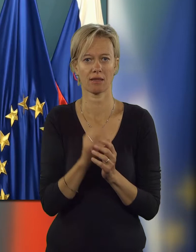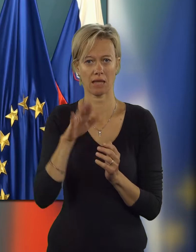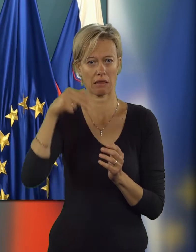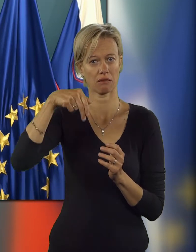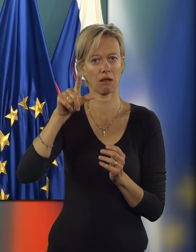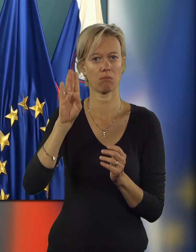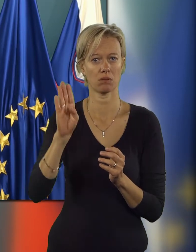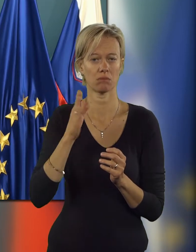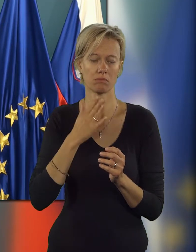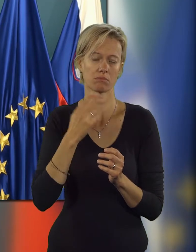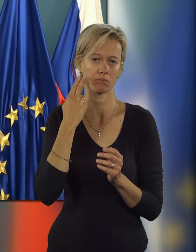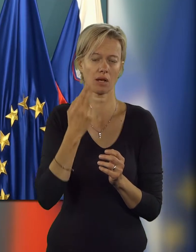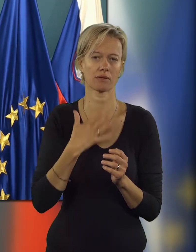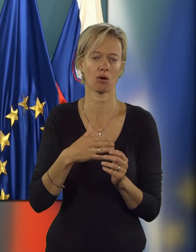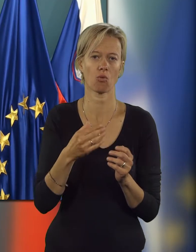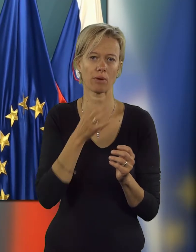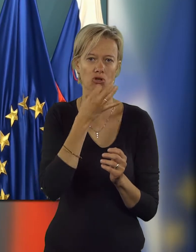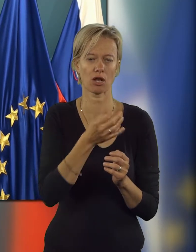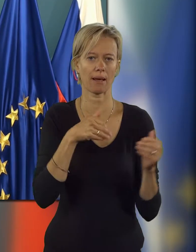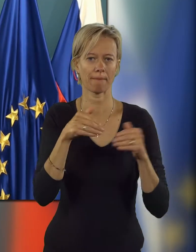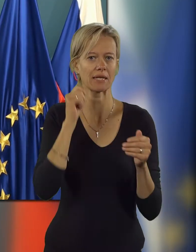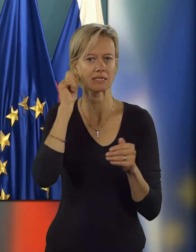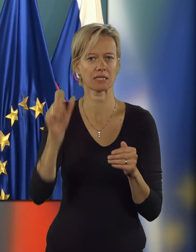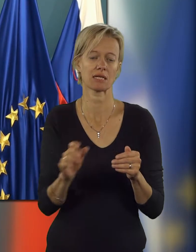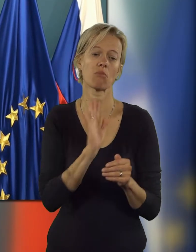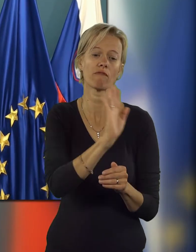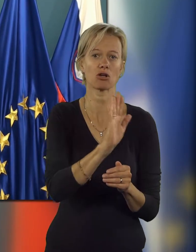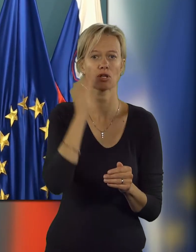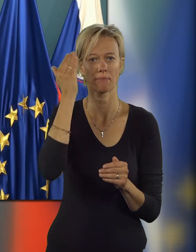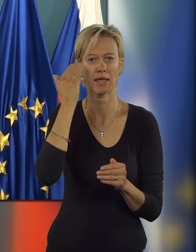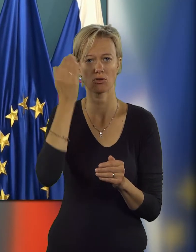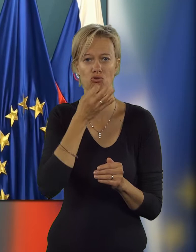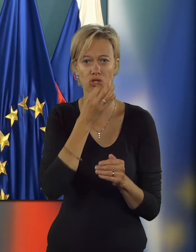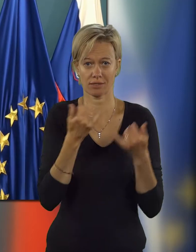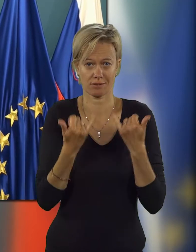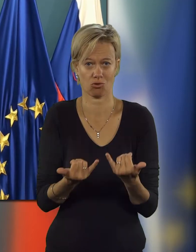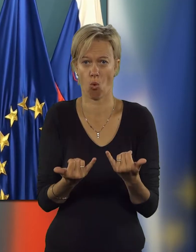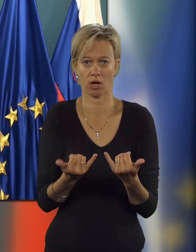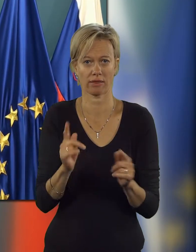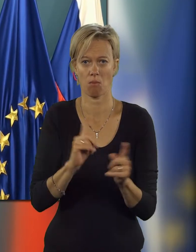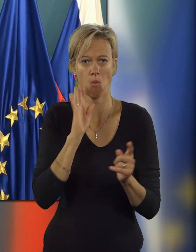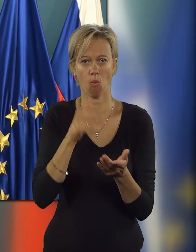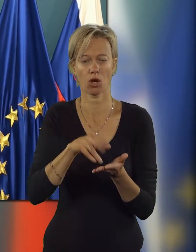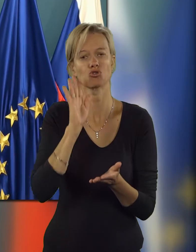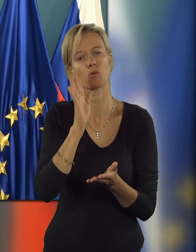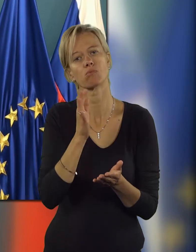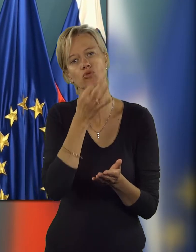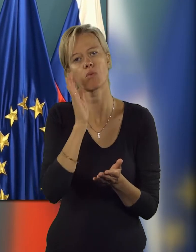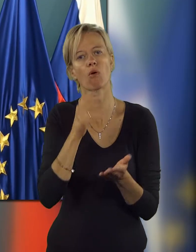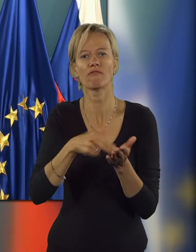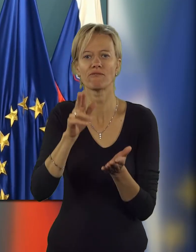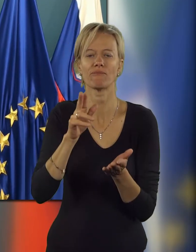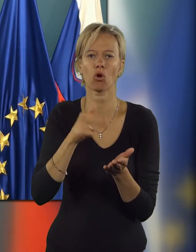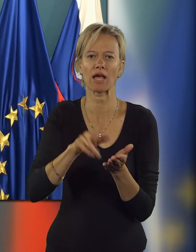Na NLB bi v bistvu vprašala ministrica, po vašem mnenju, če tokrat ne bomo prodali in če bomo večkrat